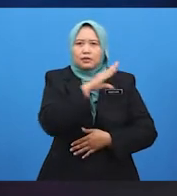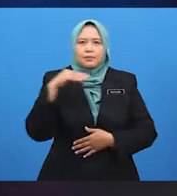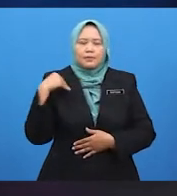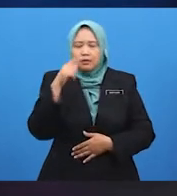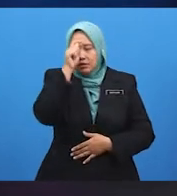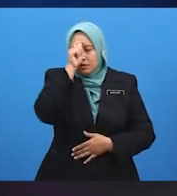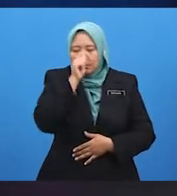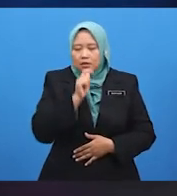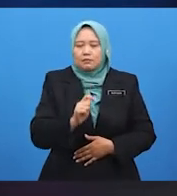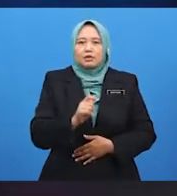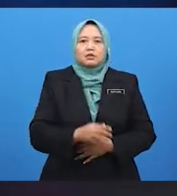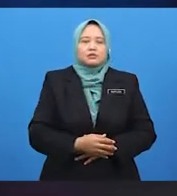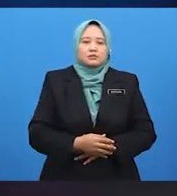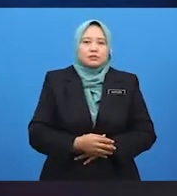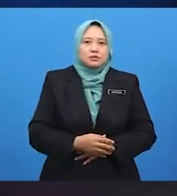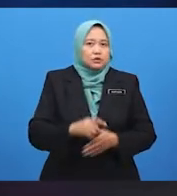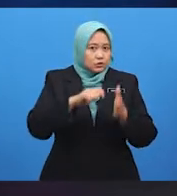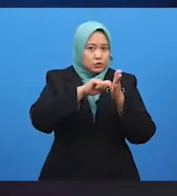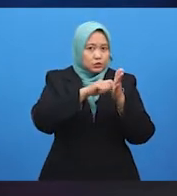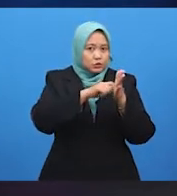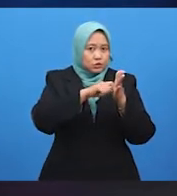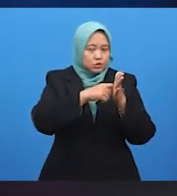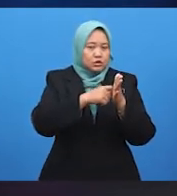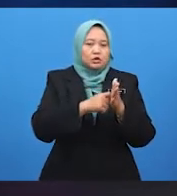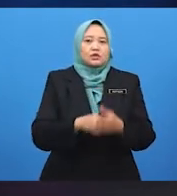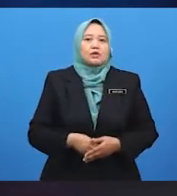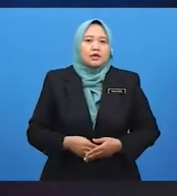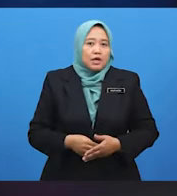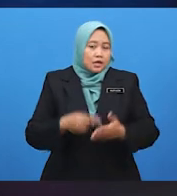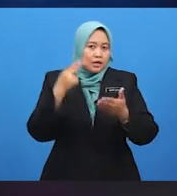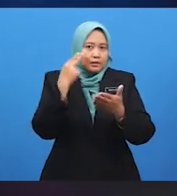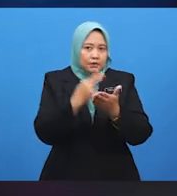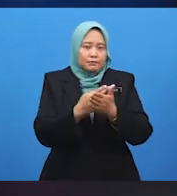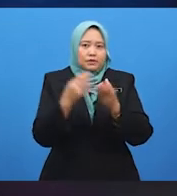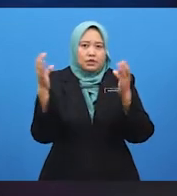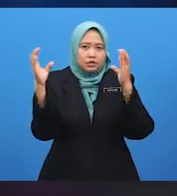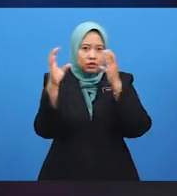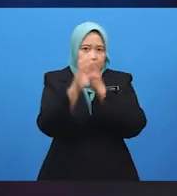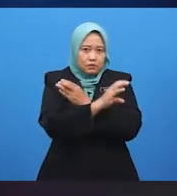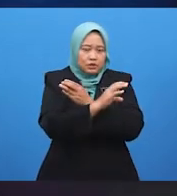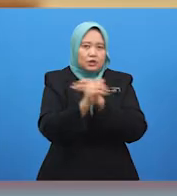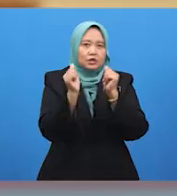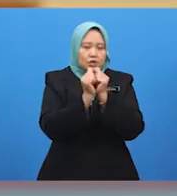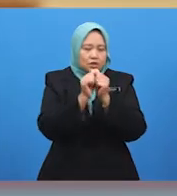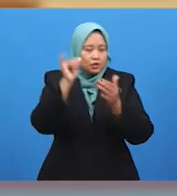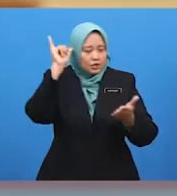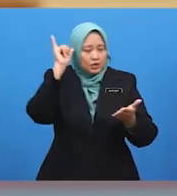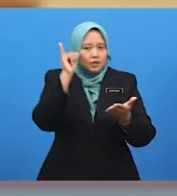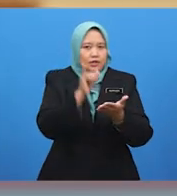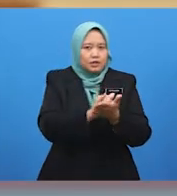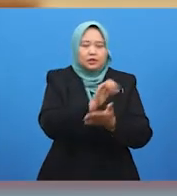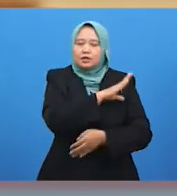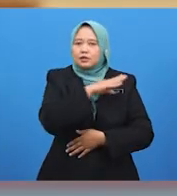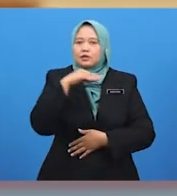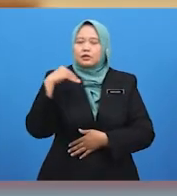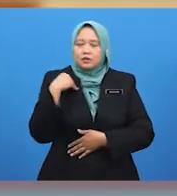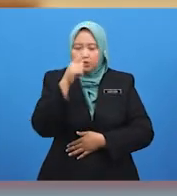bagi nilai ini adalah menghadapi cabaran dengan yakin dan tabah. Bagus, Kumki.